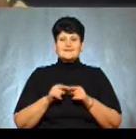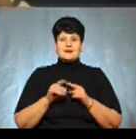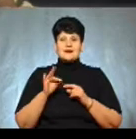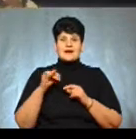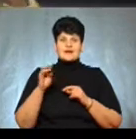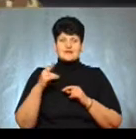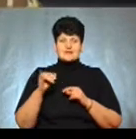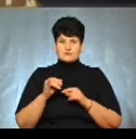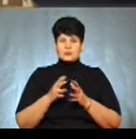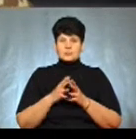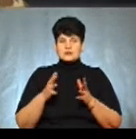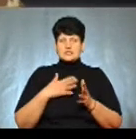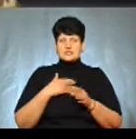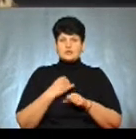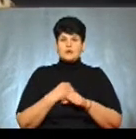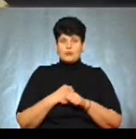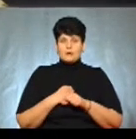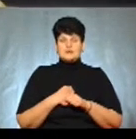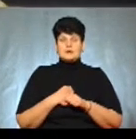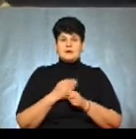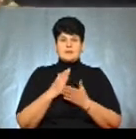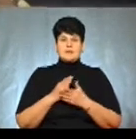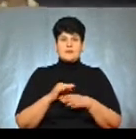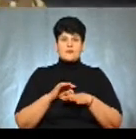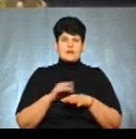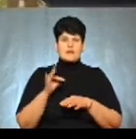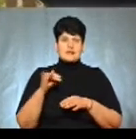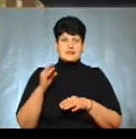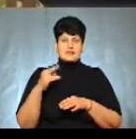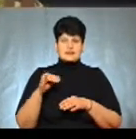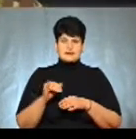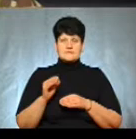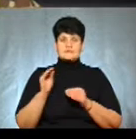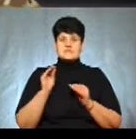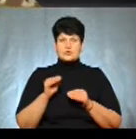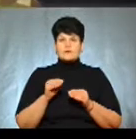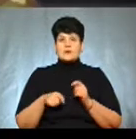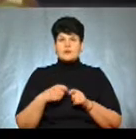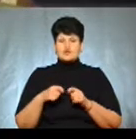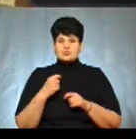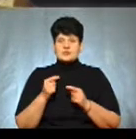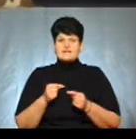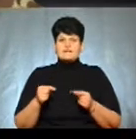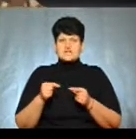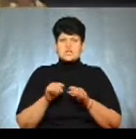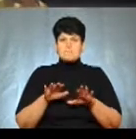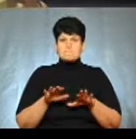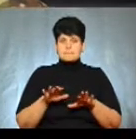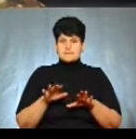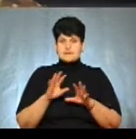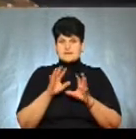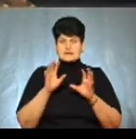Тому що в основному наша робота концентрується на проведенні рейдів, встановленні порушників і визначення місць